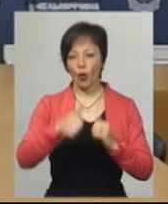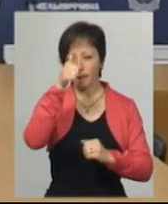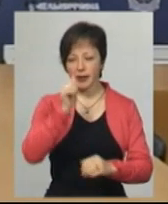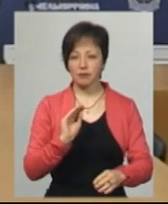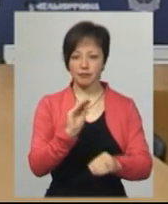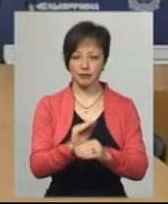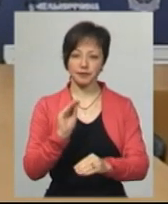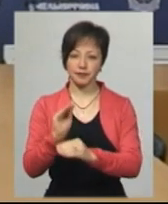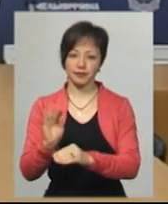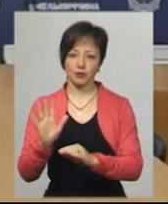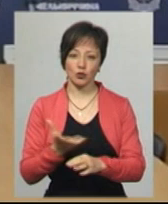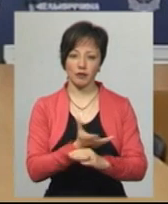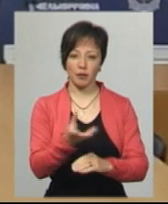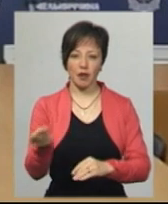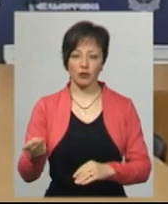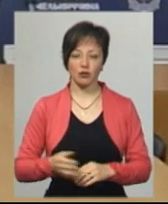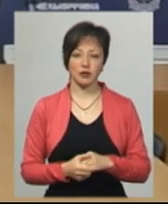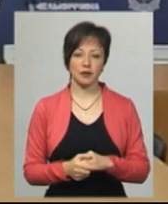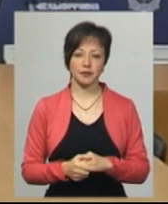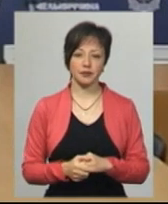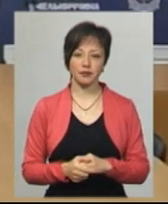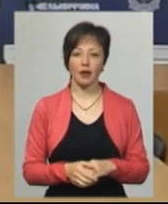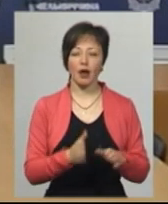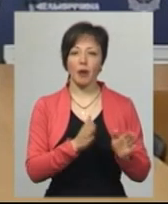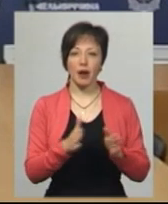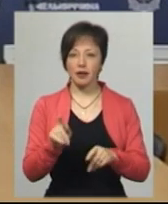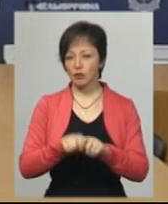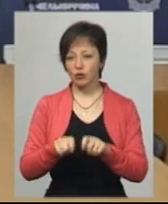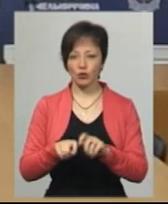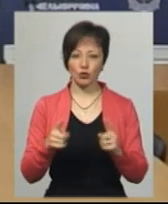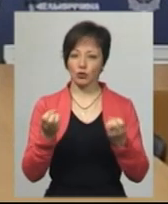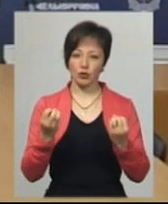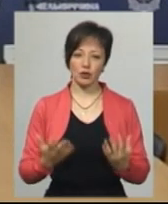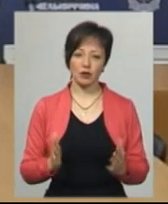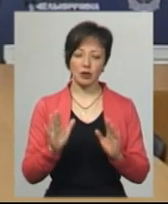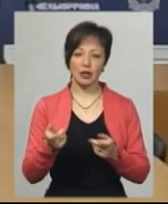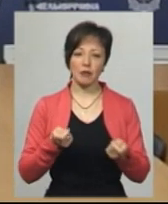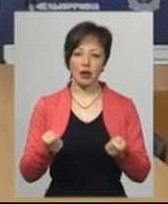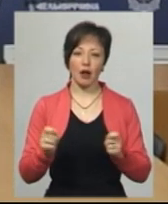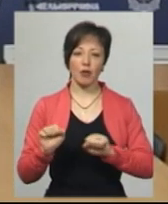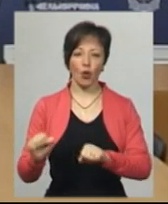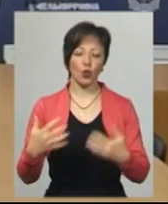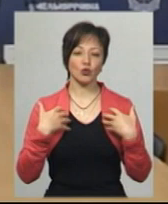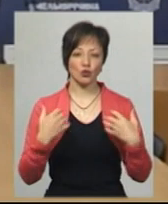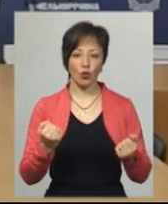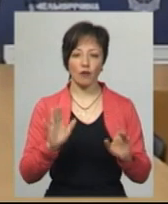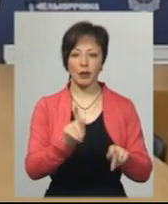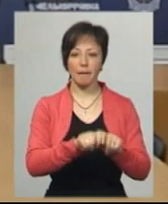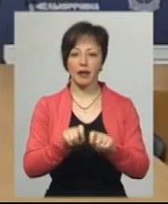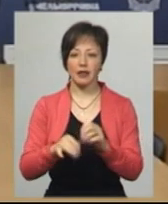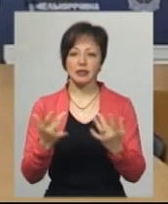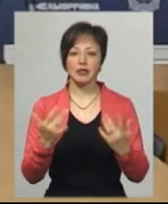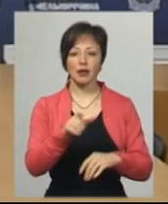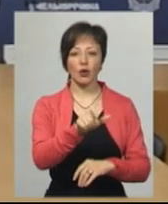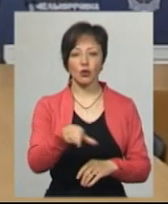надбавки будуть виплачуватися. Тобто механізм контролю тут дуже простий. Буде Департамент охорони здоров'я перевіряти, скільки